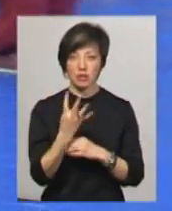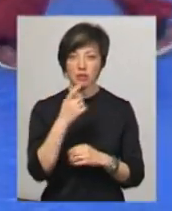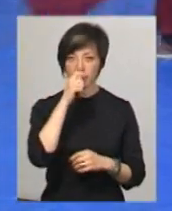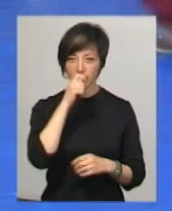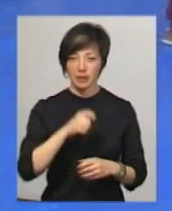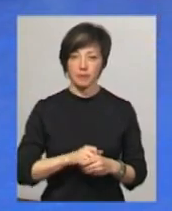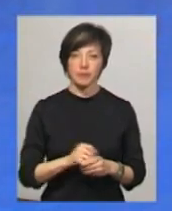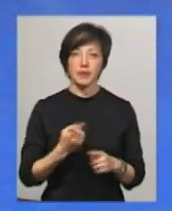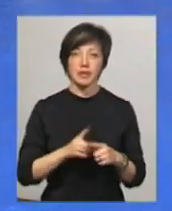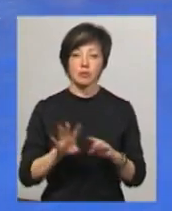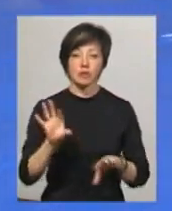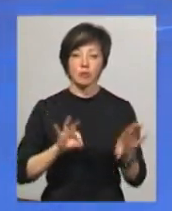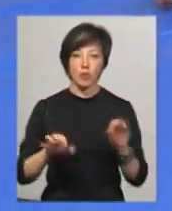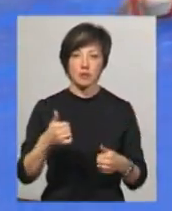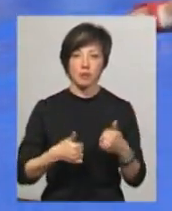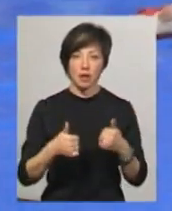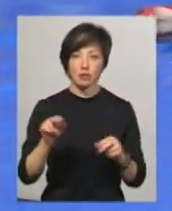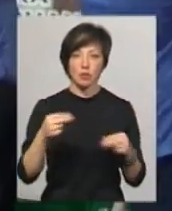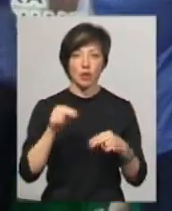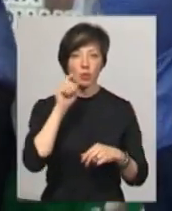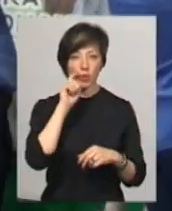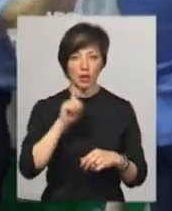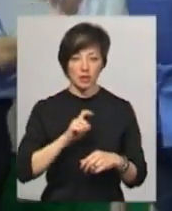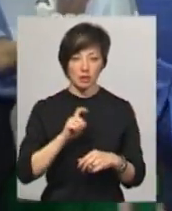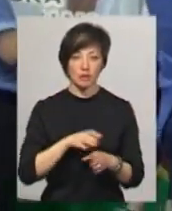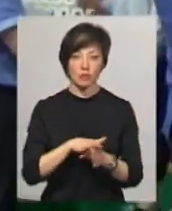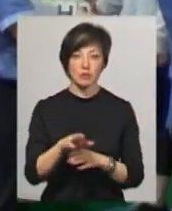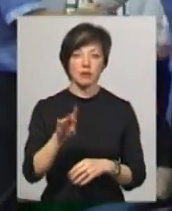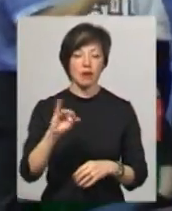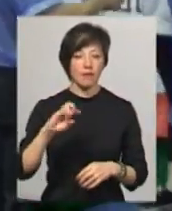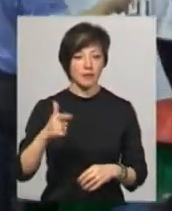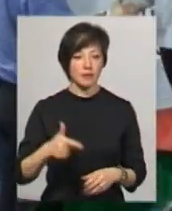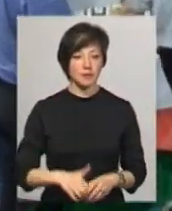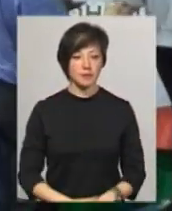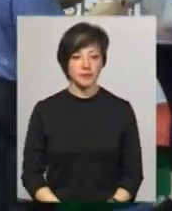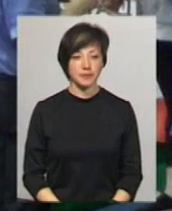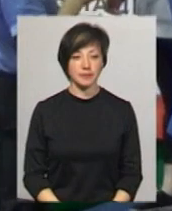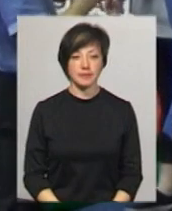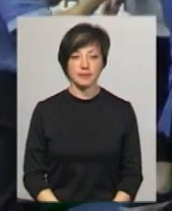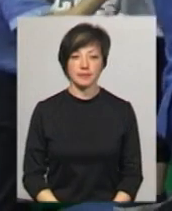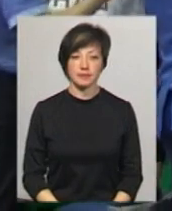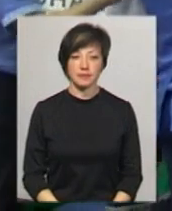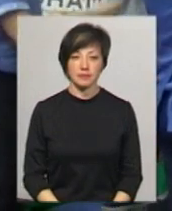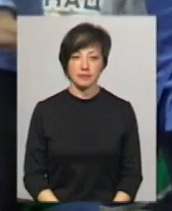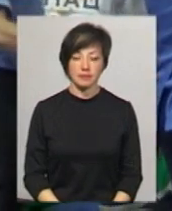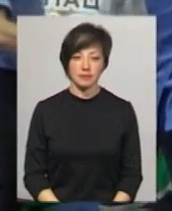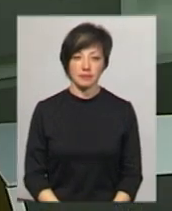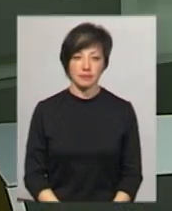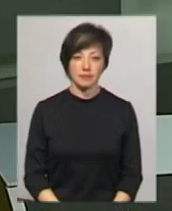квітня. Це будуть підбіркові змагання на чемпіонат України, які відбудуться у травні. Андрій Гуманий, Юрій Чорний. Новини по-ділі Санта.